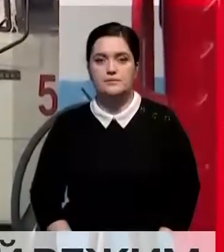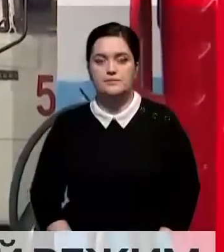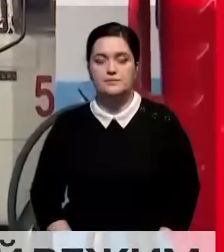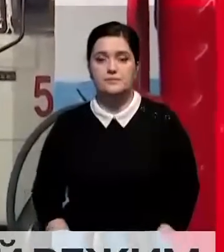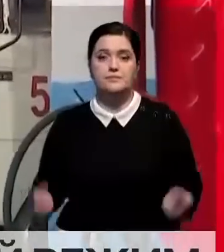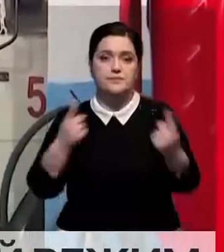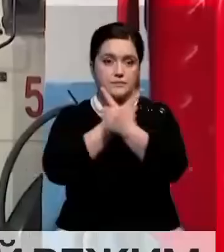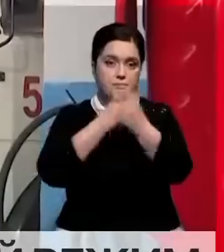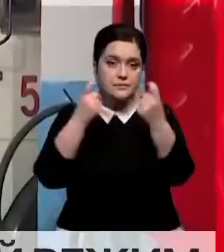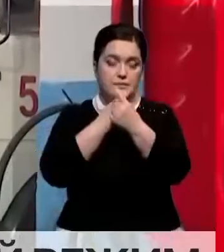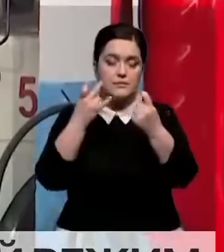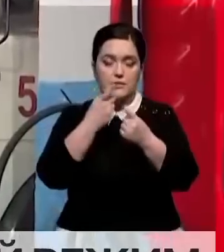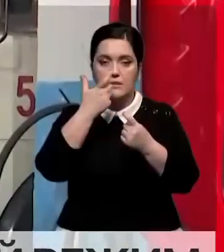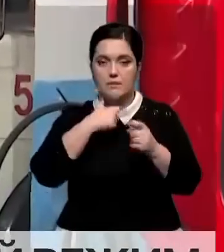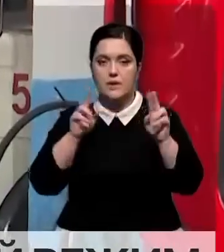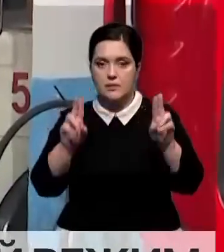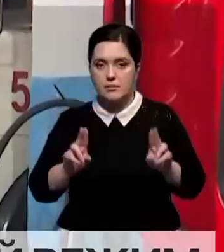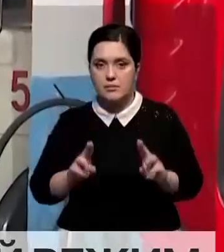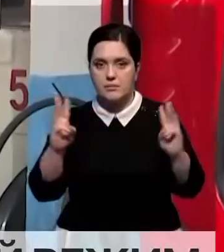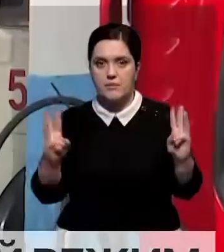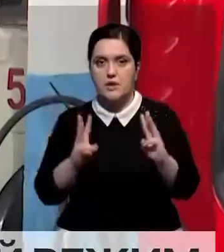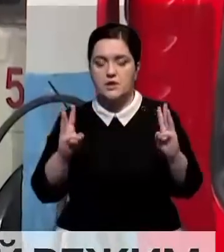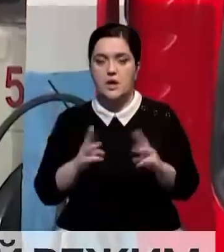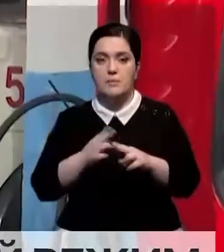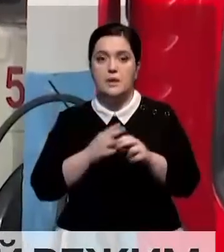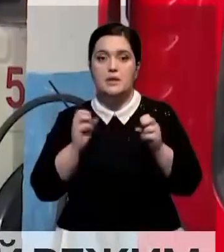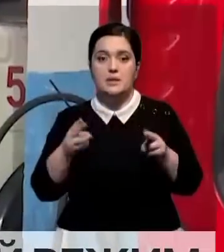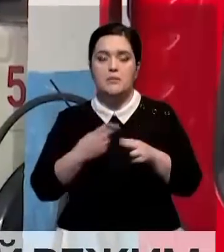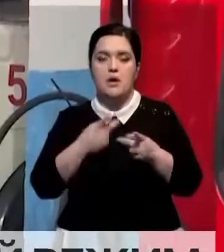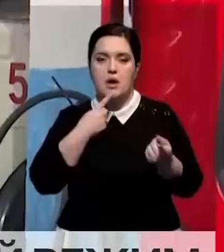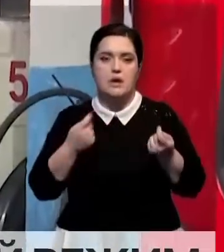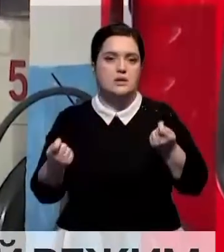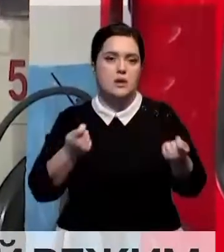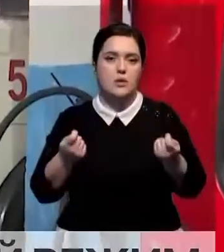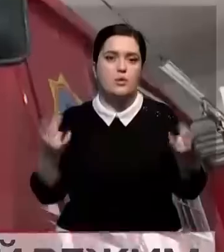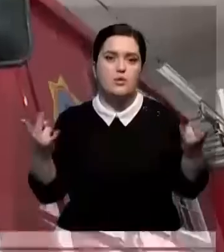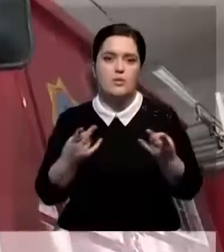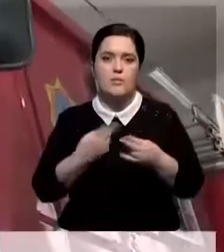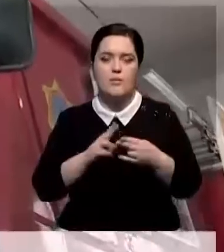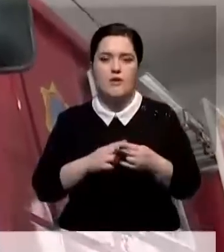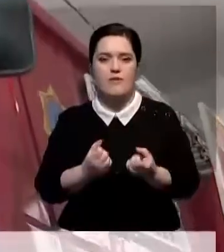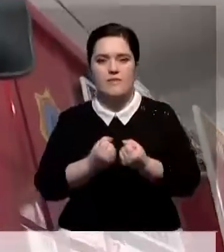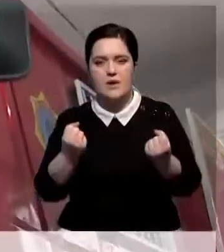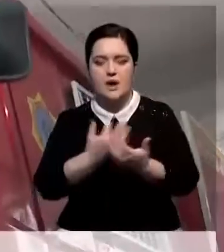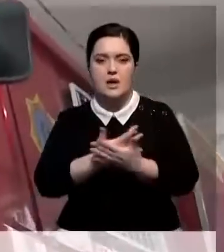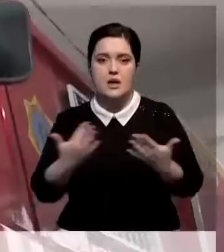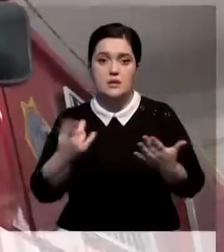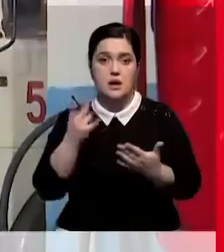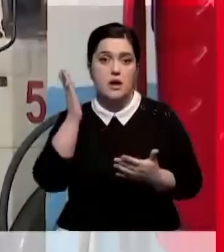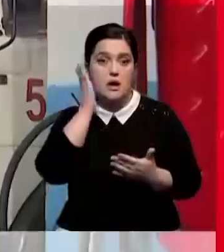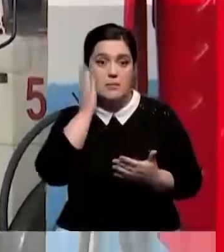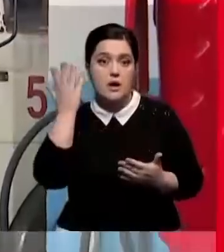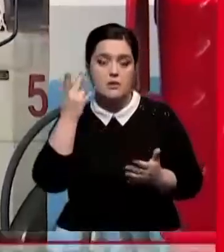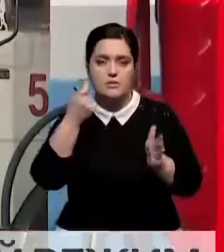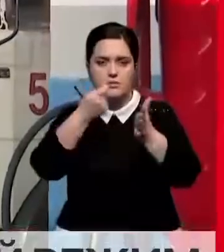Призываем казахстанцев соблюдать правила пожарной безопасности. Предельно осторожно обращаться с пиротехникой. Также перед сном рекомендуем